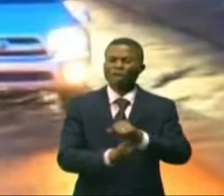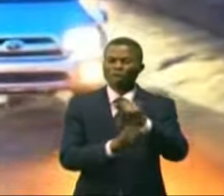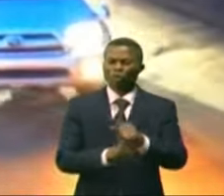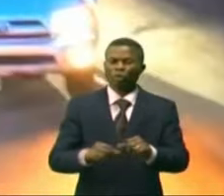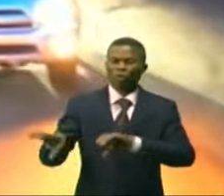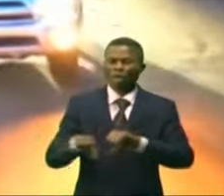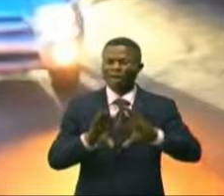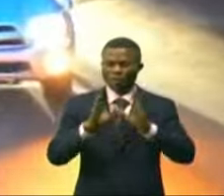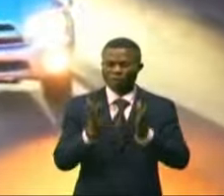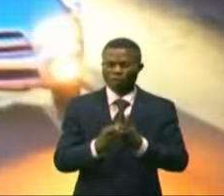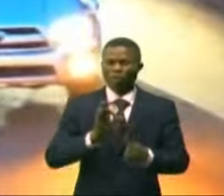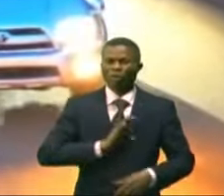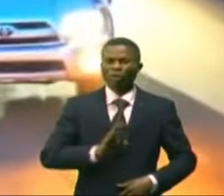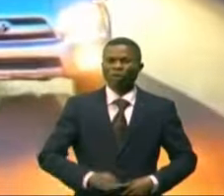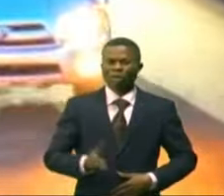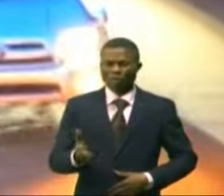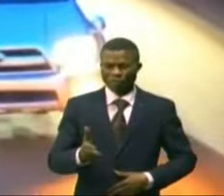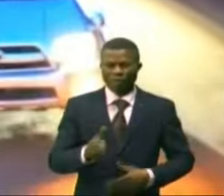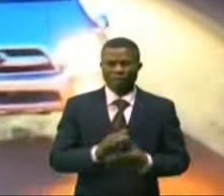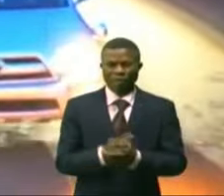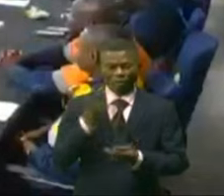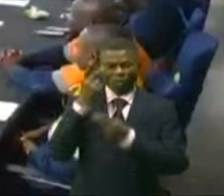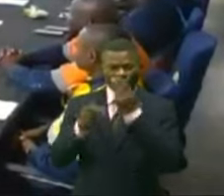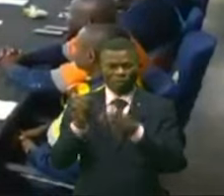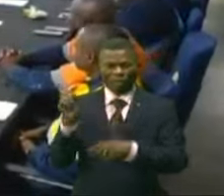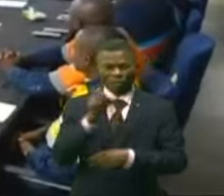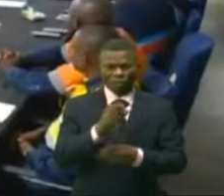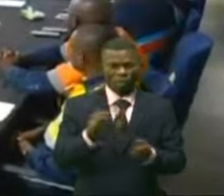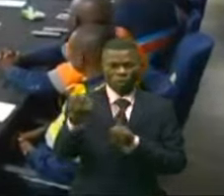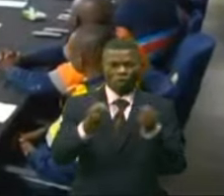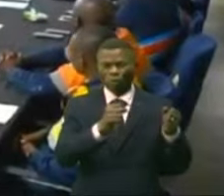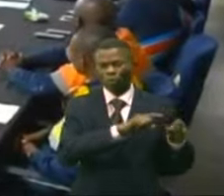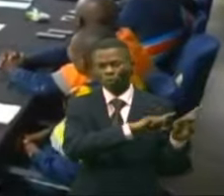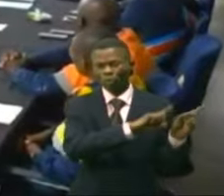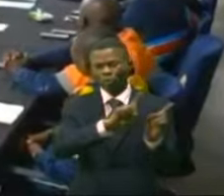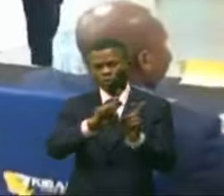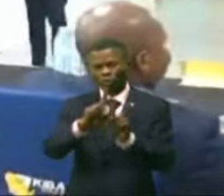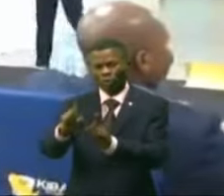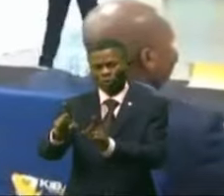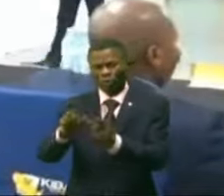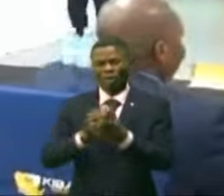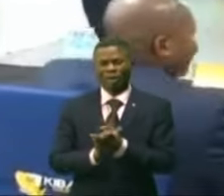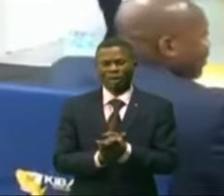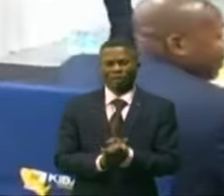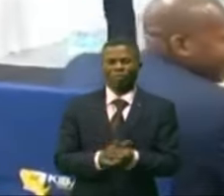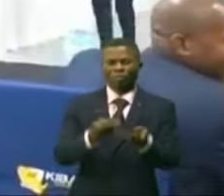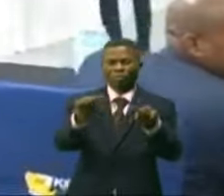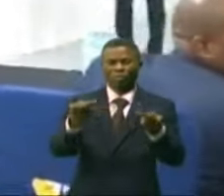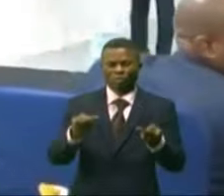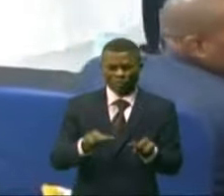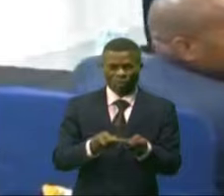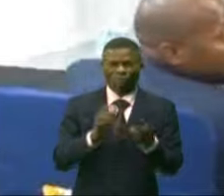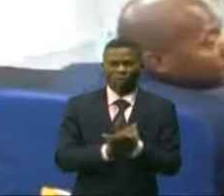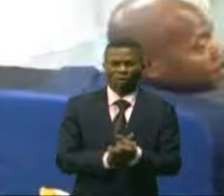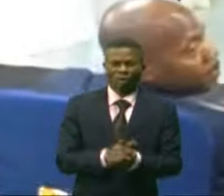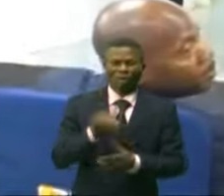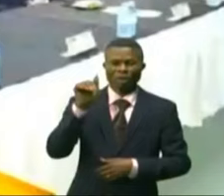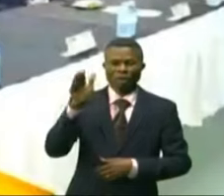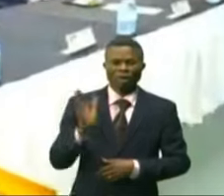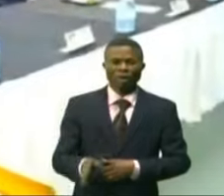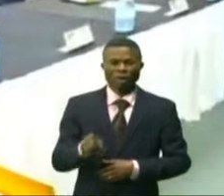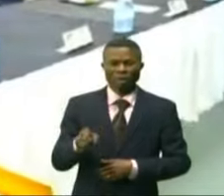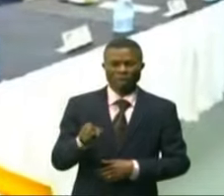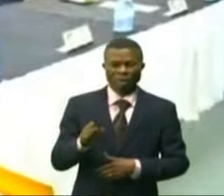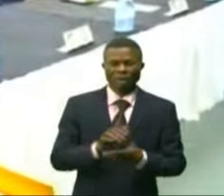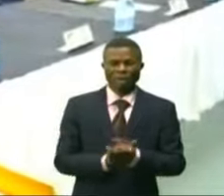ovations par les différentes couches sociales, le cortège s'ébranle vers la salle Rino de Kibali, où Cyril Moutombo, directeur pays, souhaite